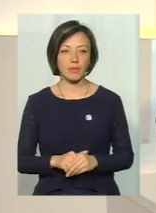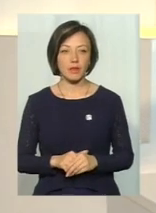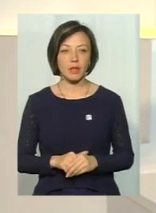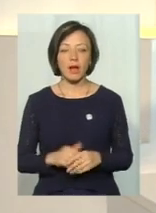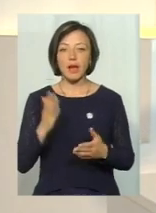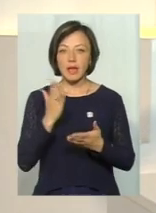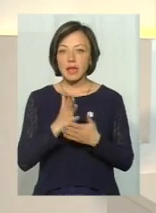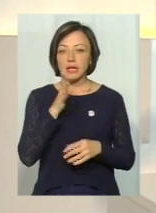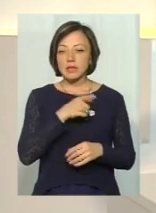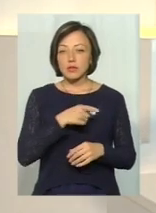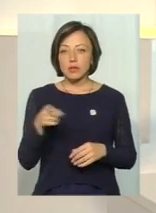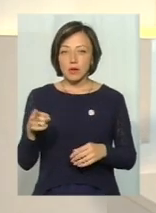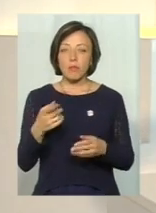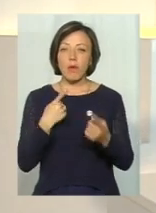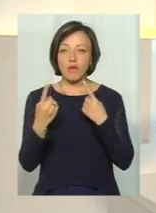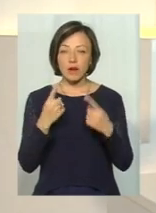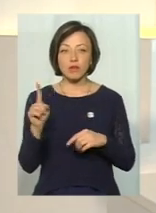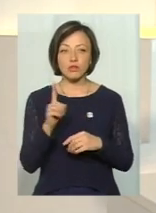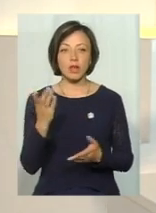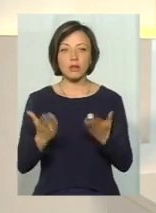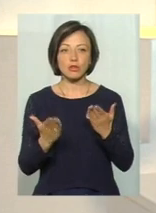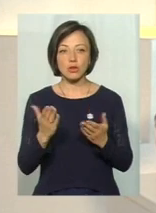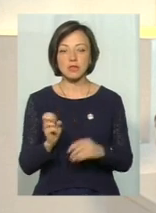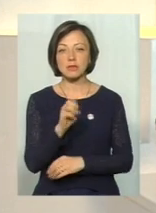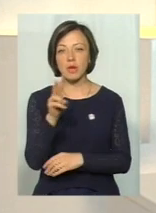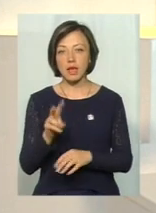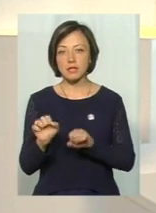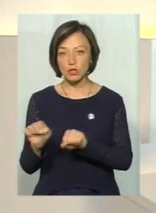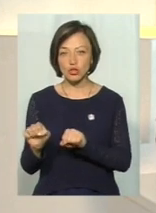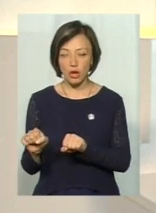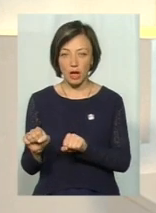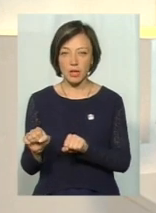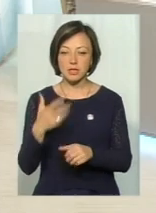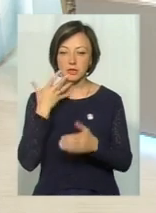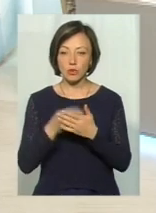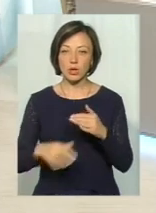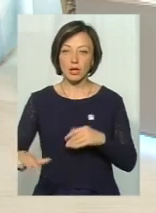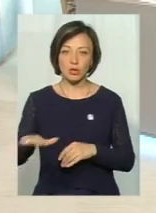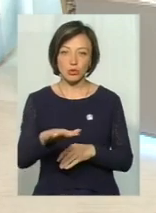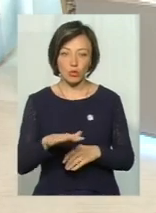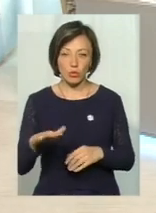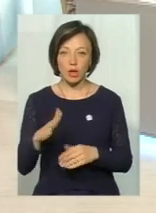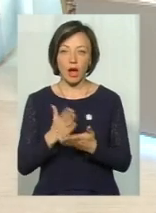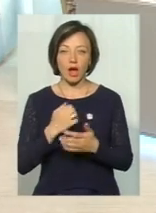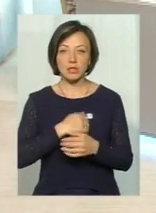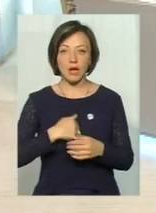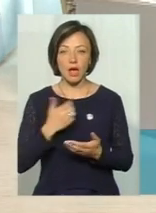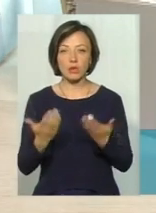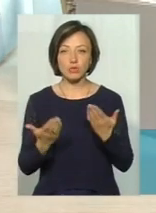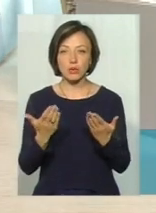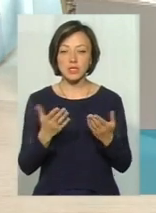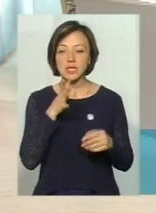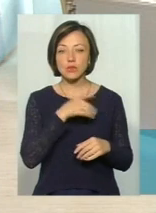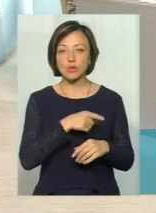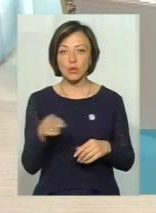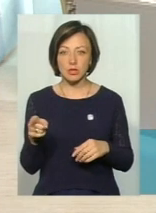сезонність якась? Ми вже поговорили про те, що якщо змія захищає свою територію, вона є агресивна. А от якщо саме